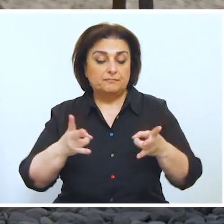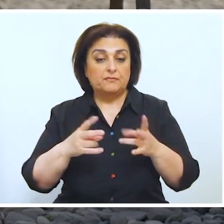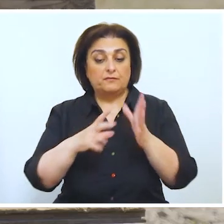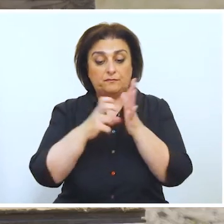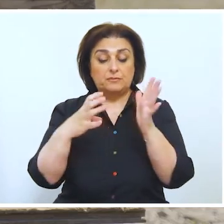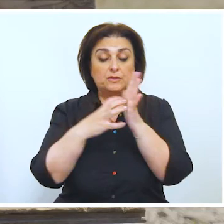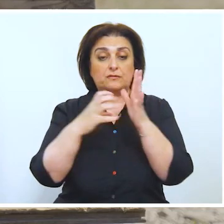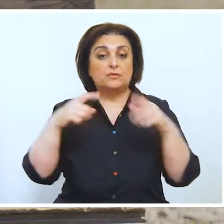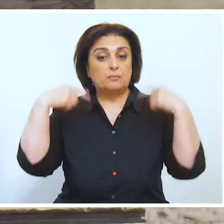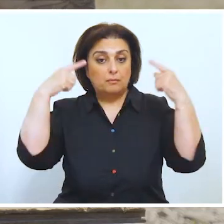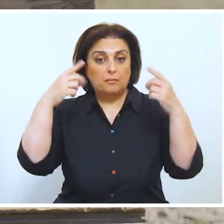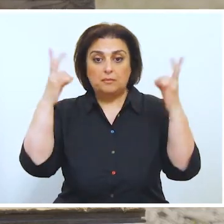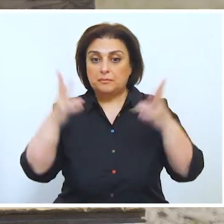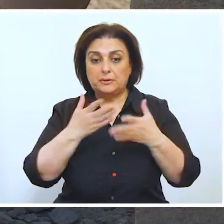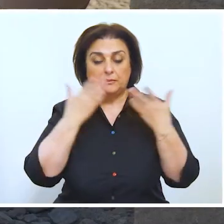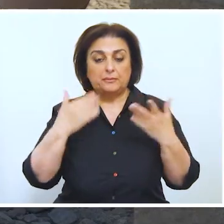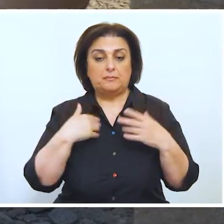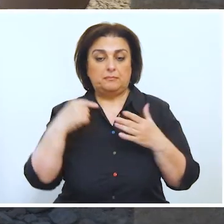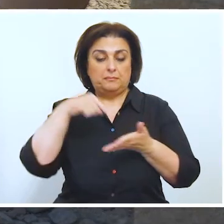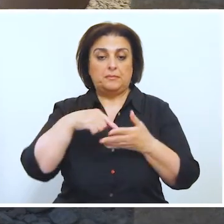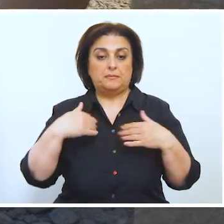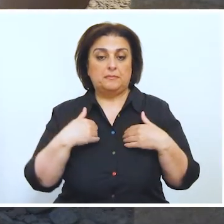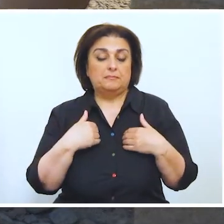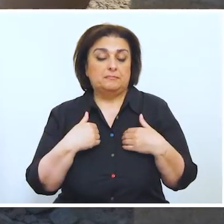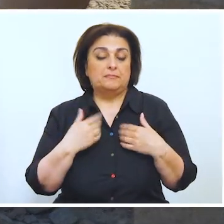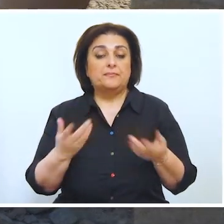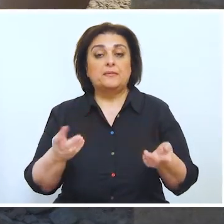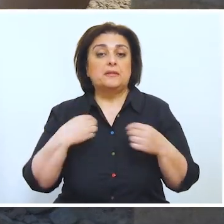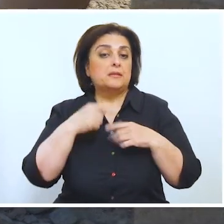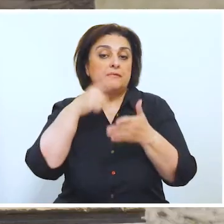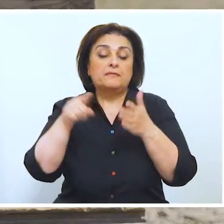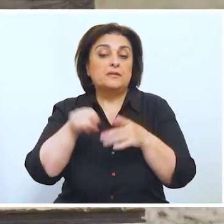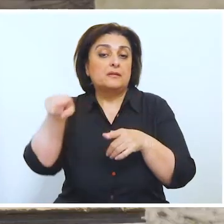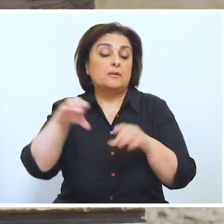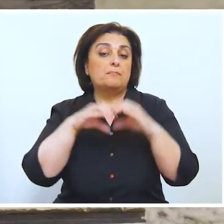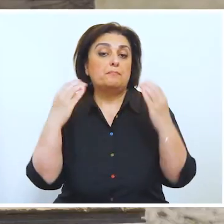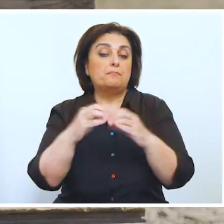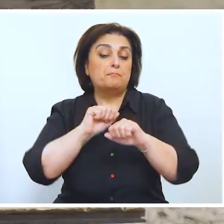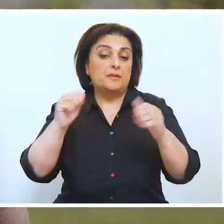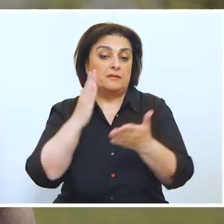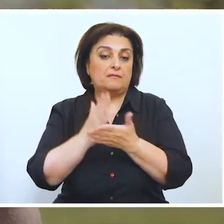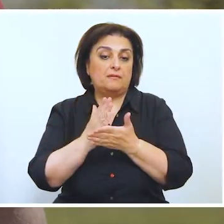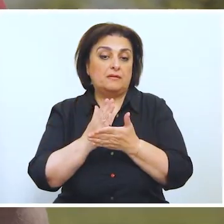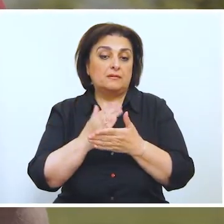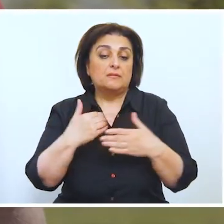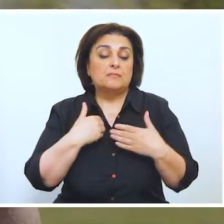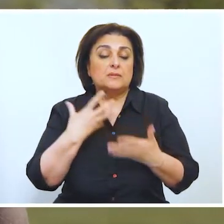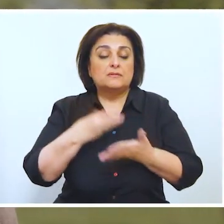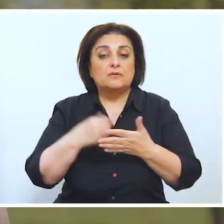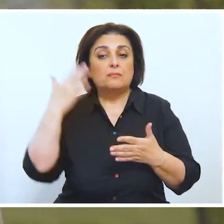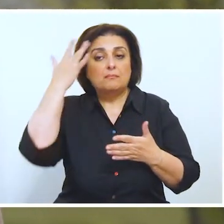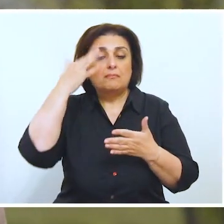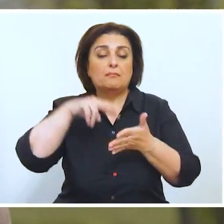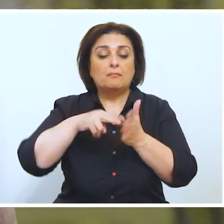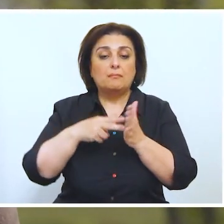başlamalıydım. Onlar düşmək, gəldim mən üşdür. Yəni, mən inanmaz edim ki, orada mina var. Ağıla gəlməz bir gələdim. Yəni, adamın